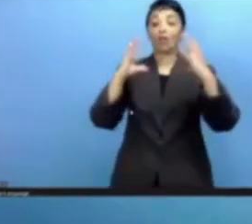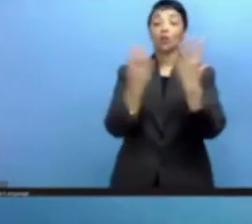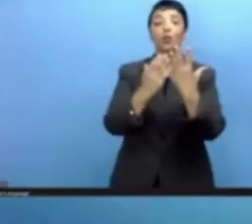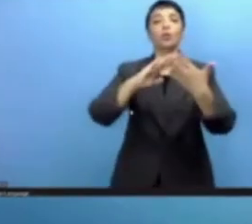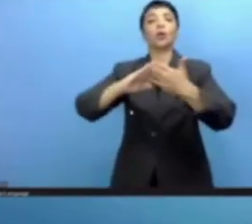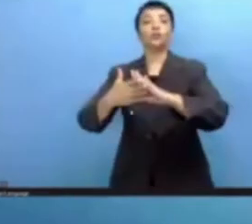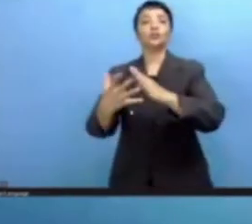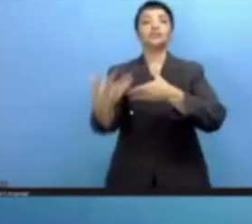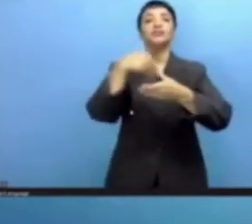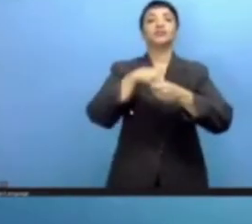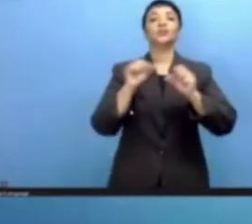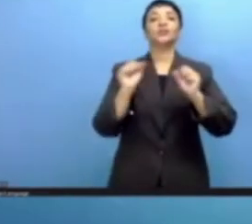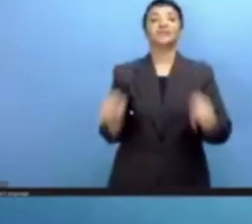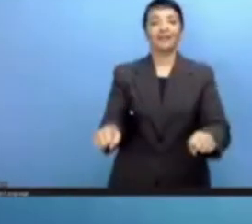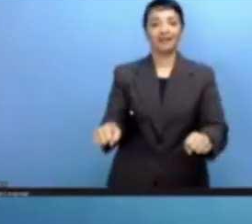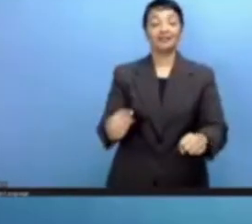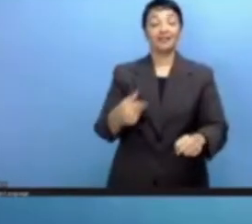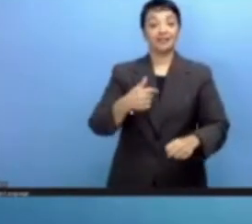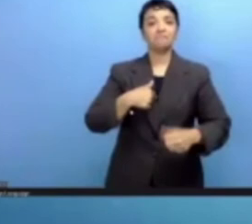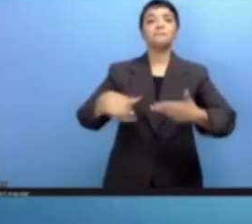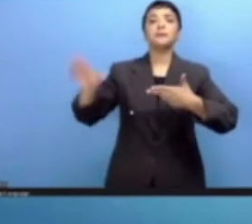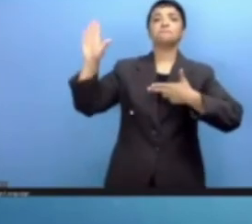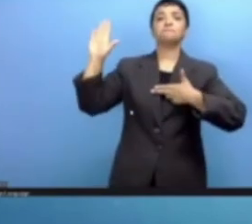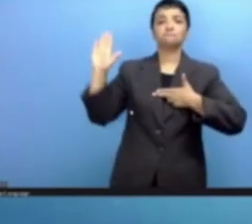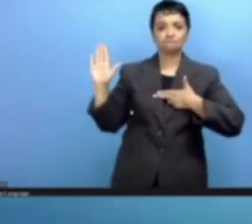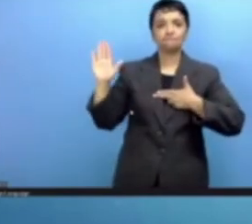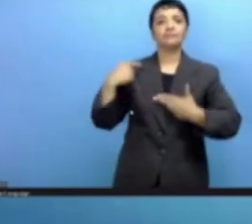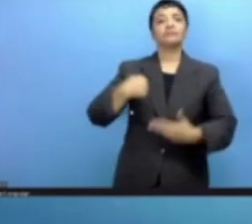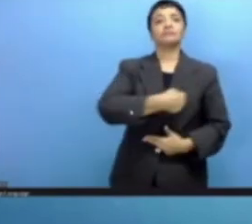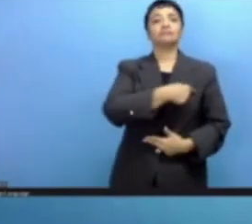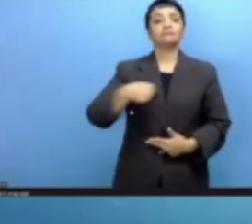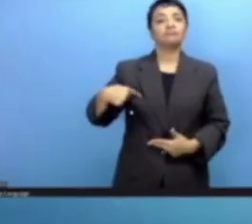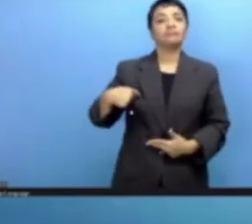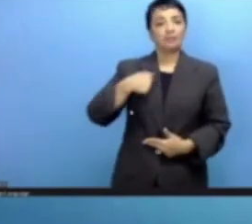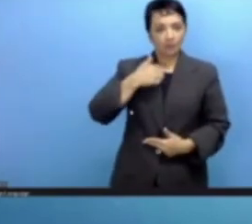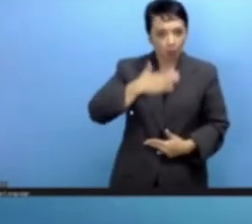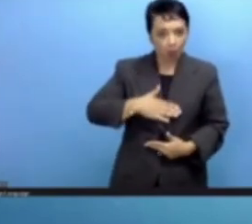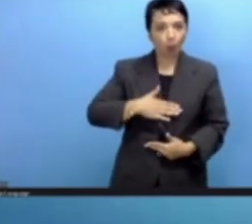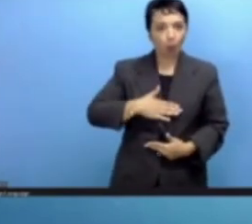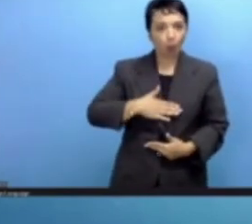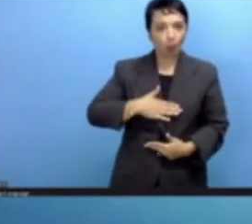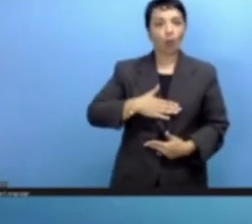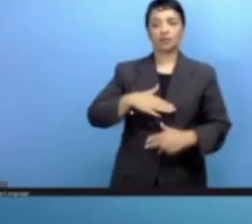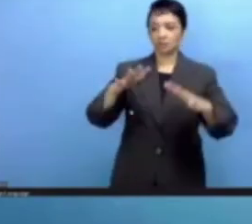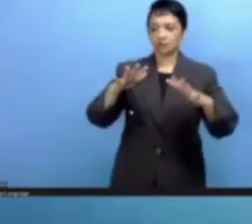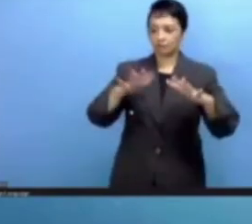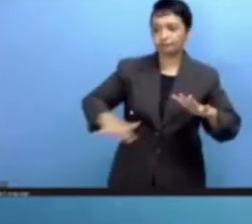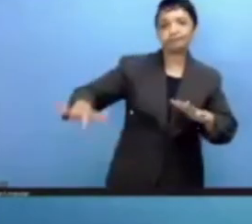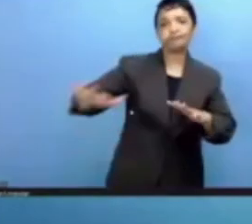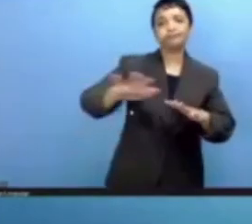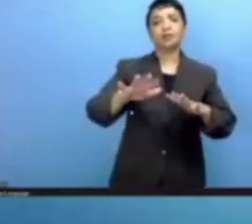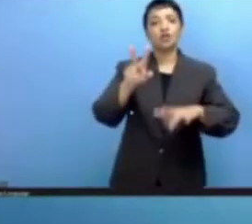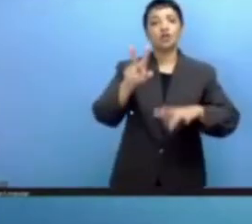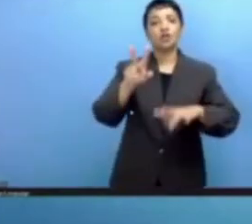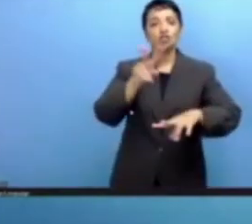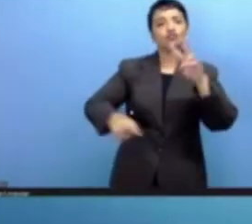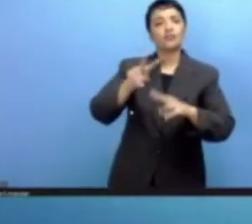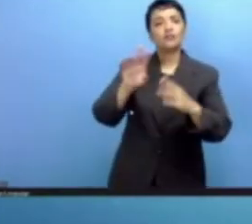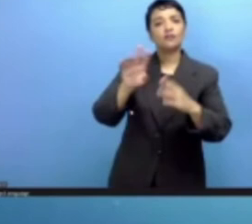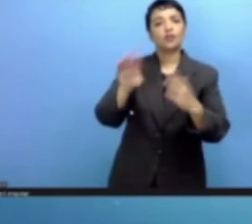العالمي الآمن والذي لديه القدر على الصمود والذي نصب إليها وألتزم باستعراض